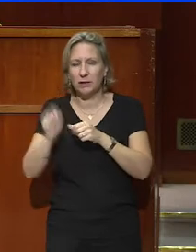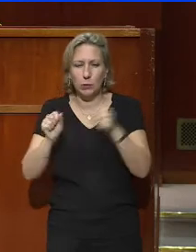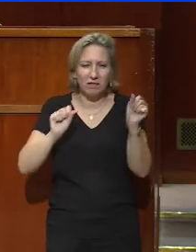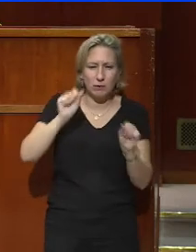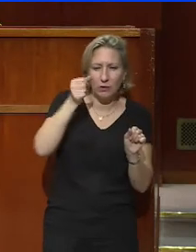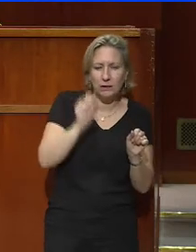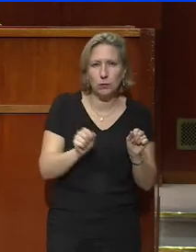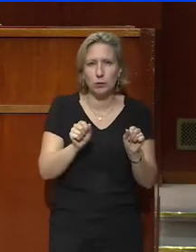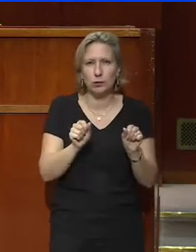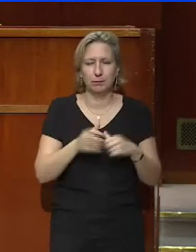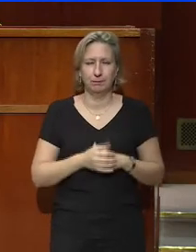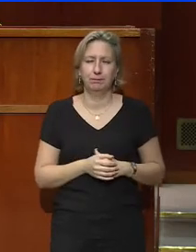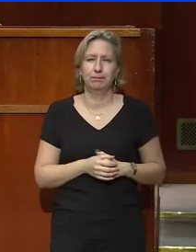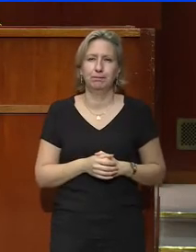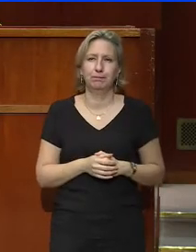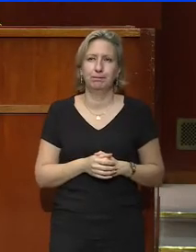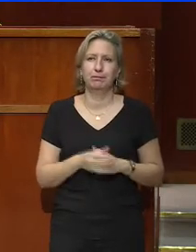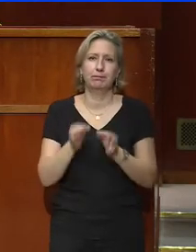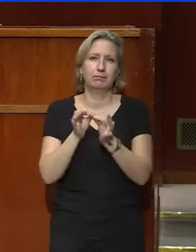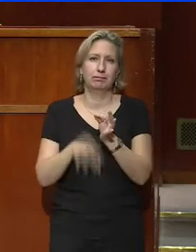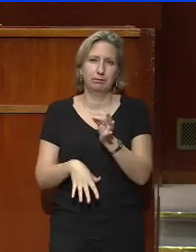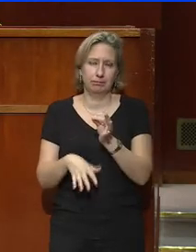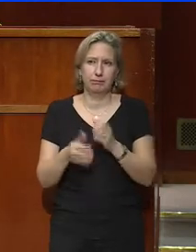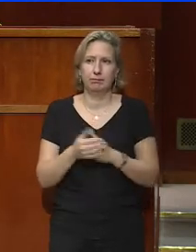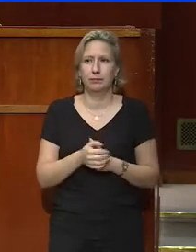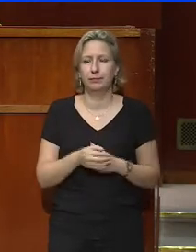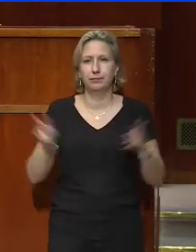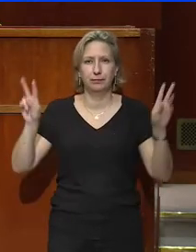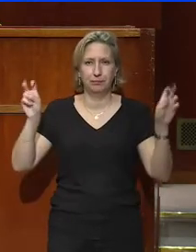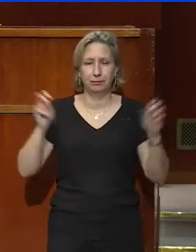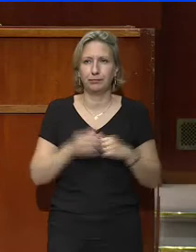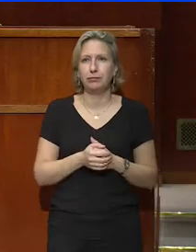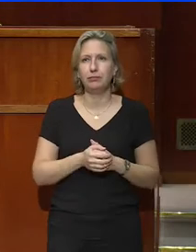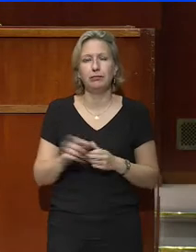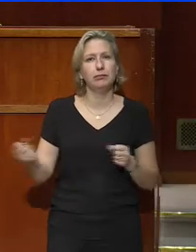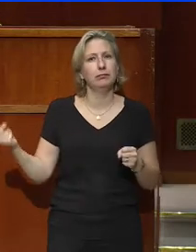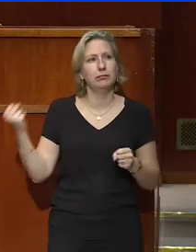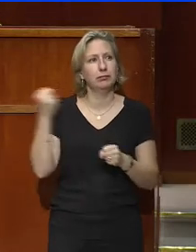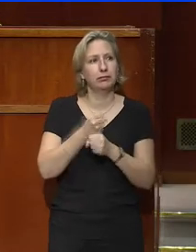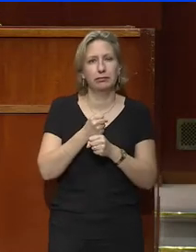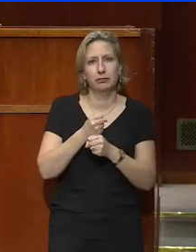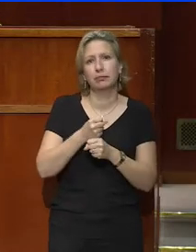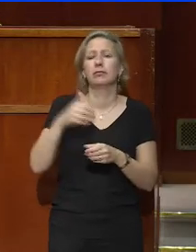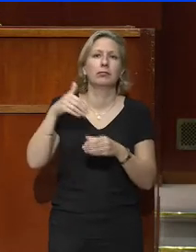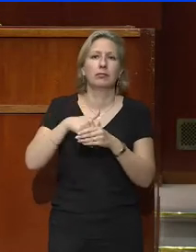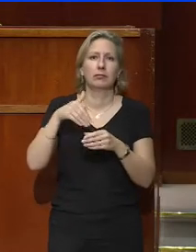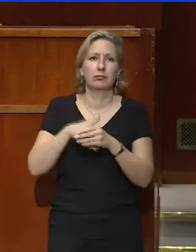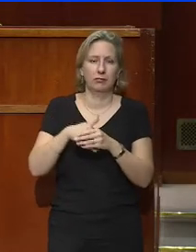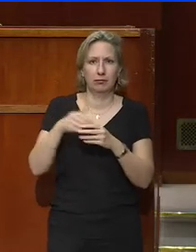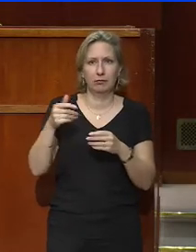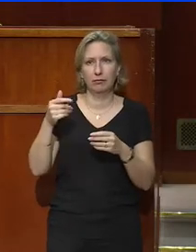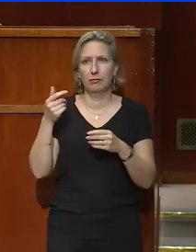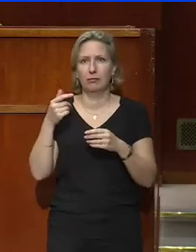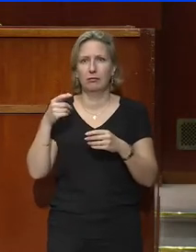Vous conclurez d'ailleurs avec Auguste Perret. Quand il a conçu la salle que nous avons traversée, M. le Président,